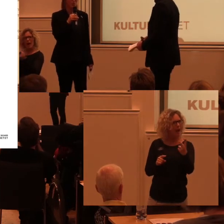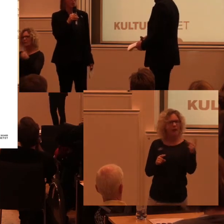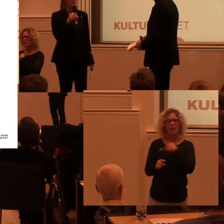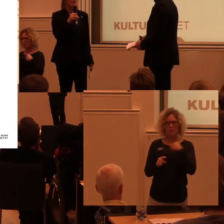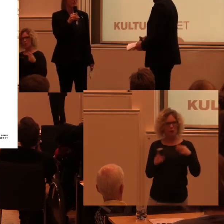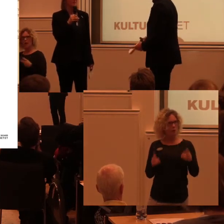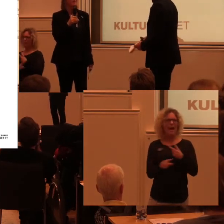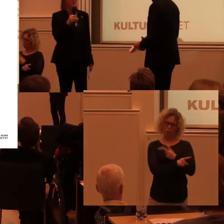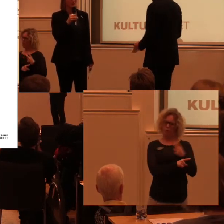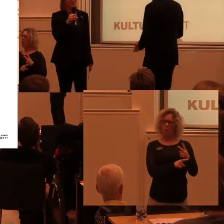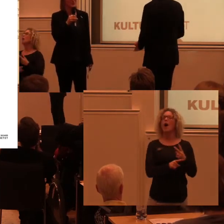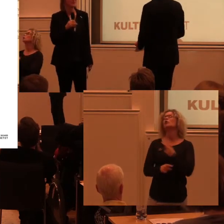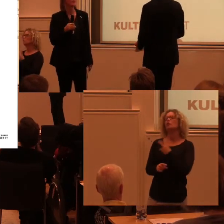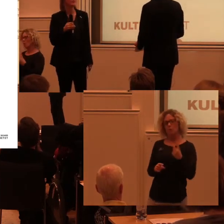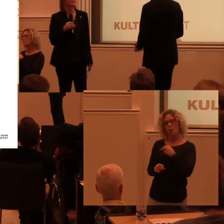22.